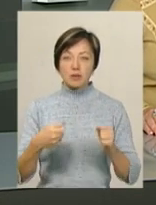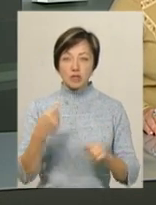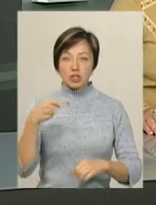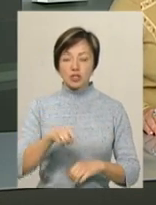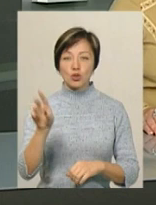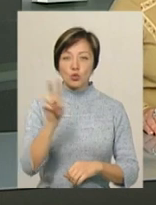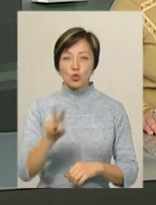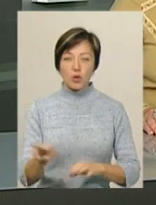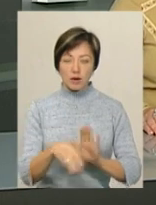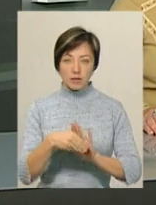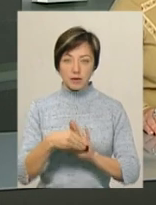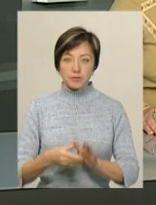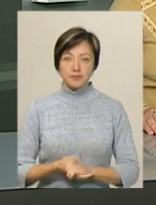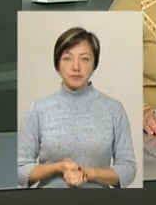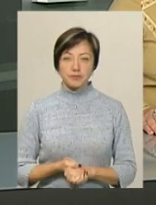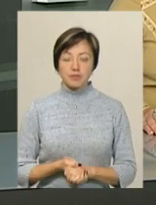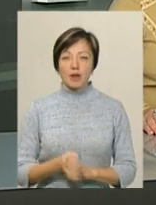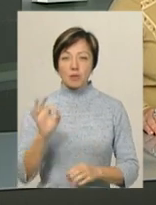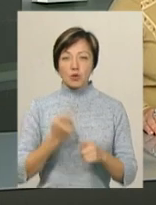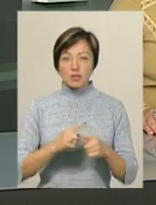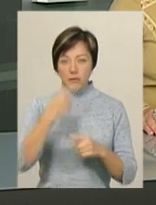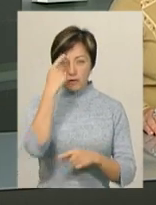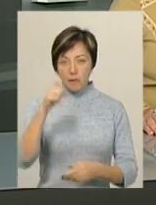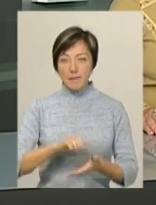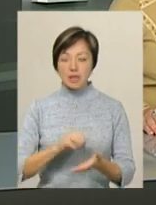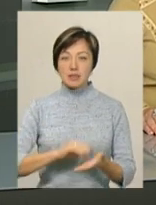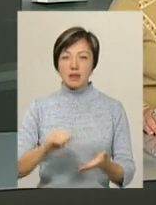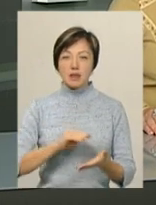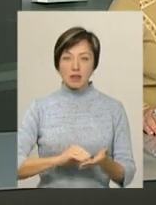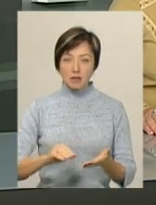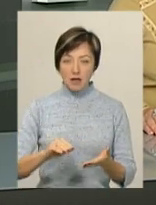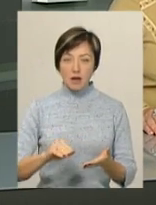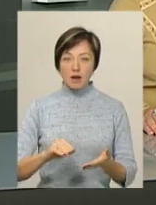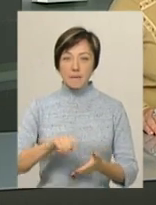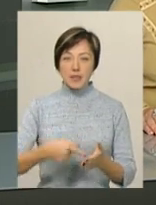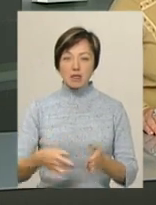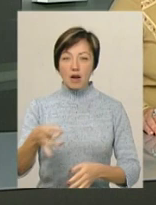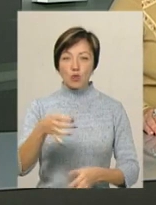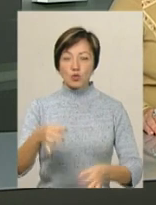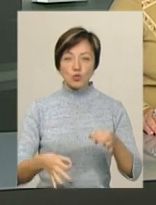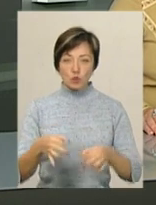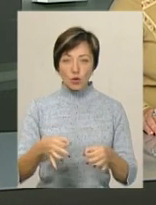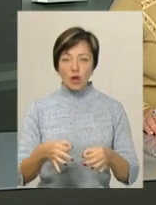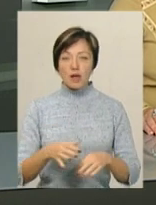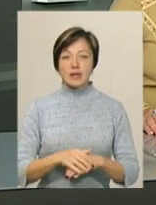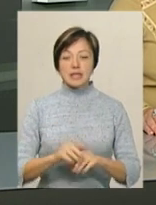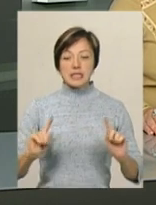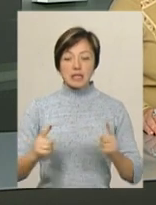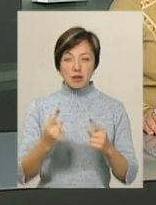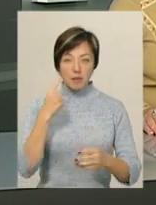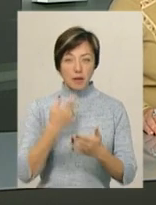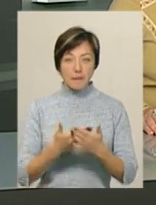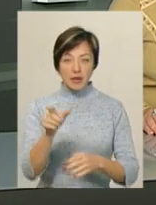тисячі доларів неправомірної вигоди. Про це повідомила прес-секретар Хмельницького міськрайонного суду Алла Плінська. Нагадаю, затримали